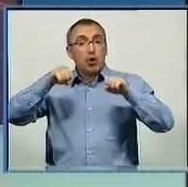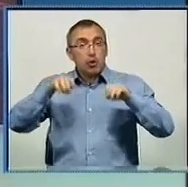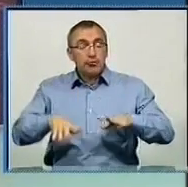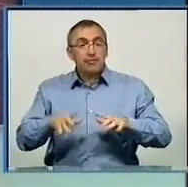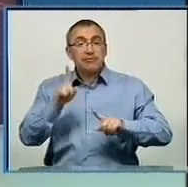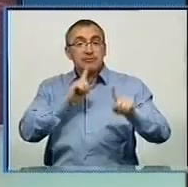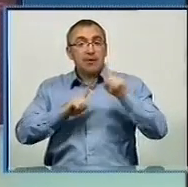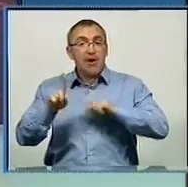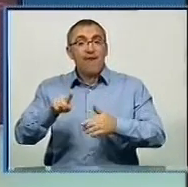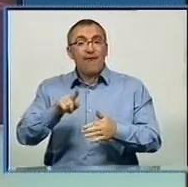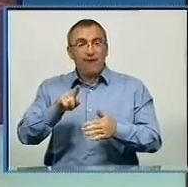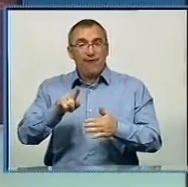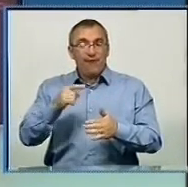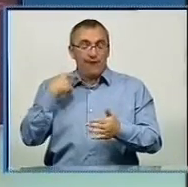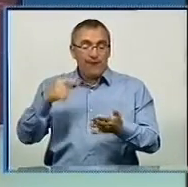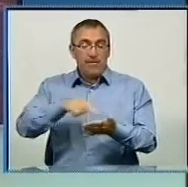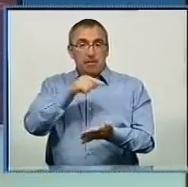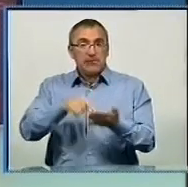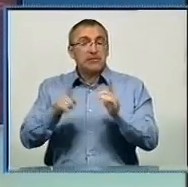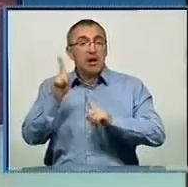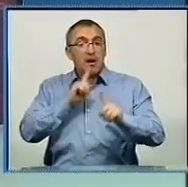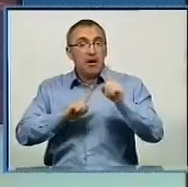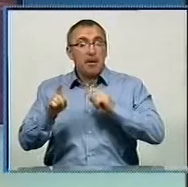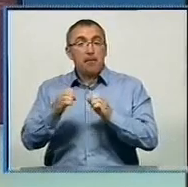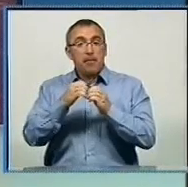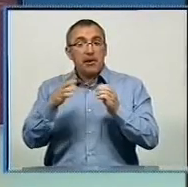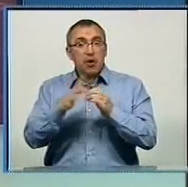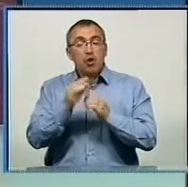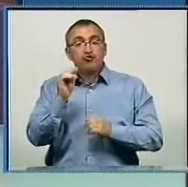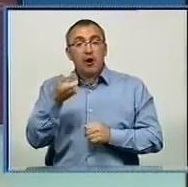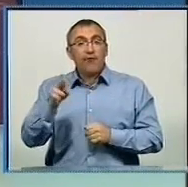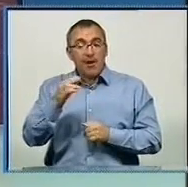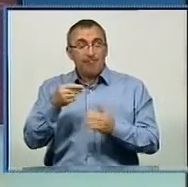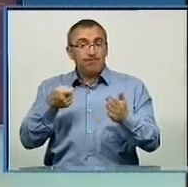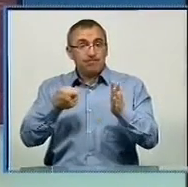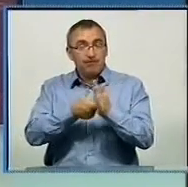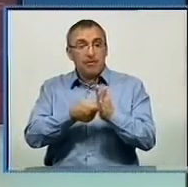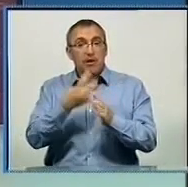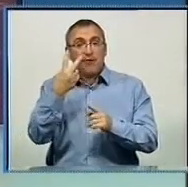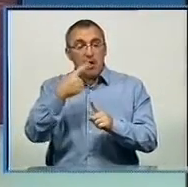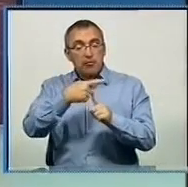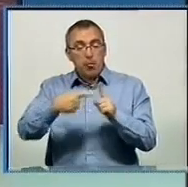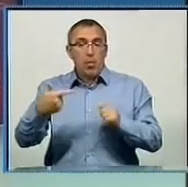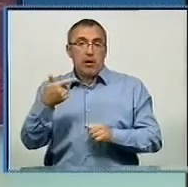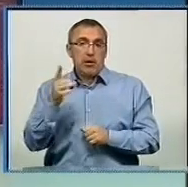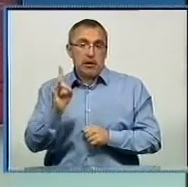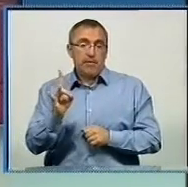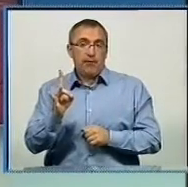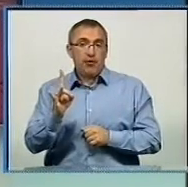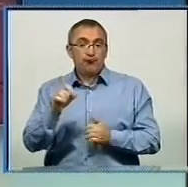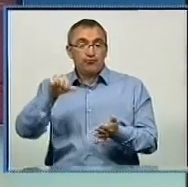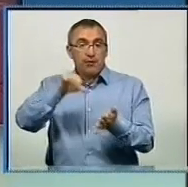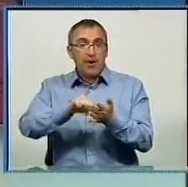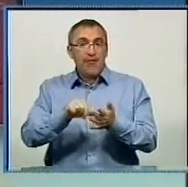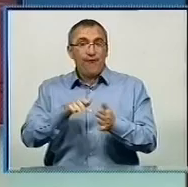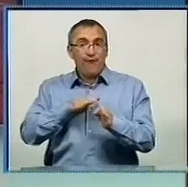засіданні виконкому Кіровоградської міської ради. З 15 червня вартість квитка складатиме 2,5 гривні. Таку суму члени виконкому